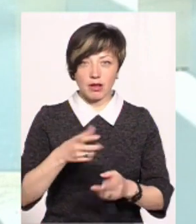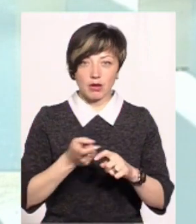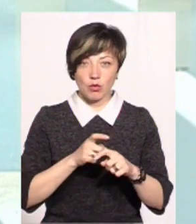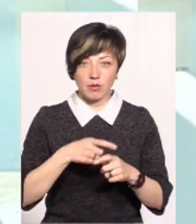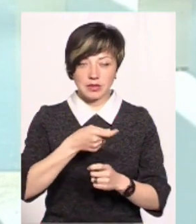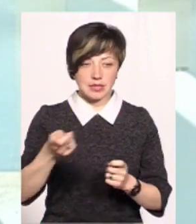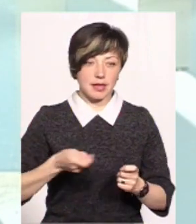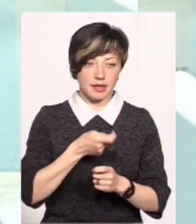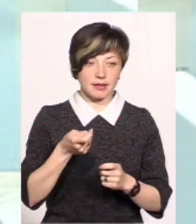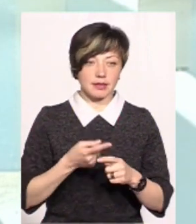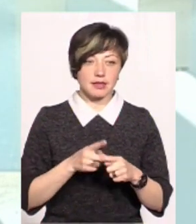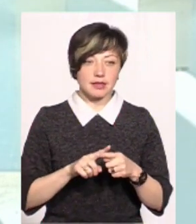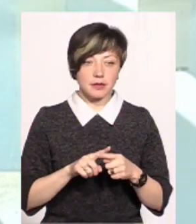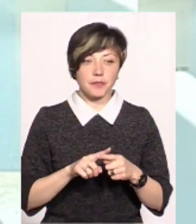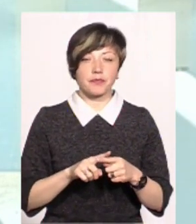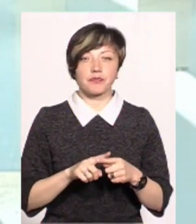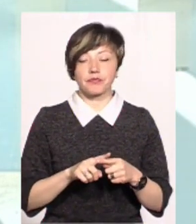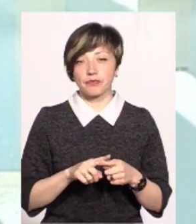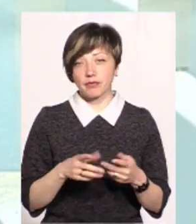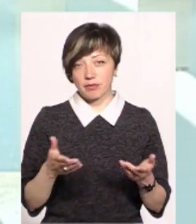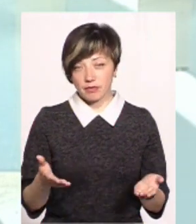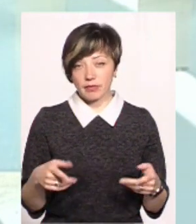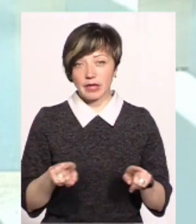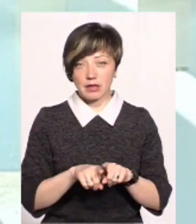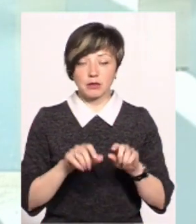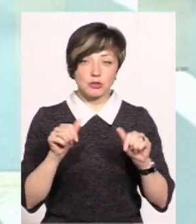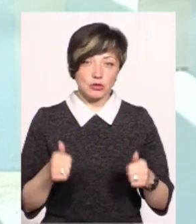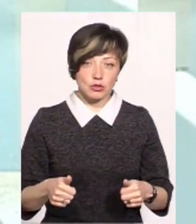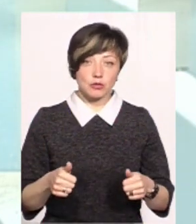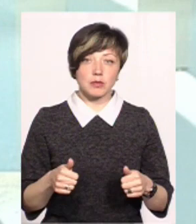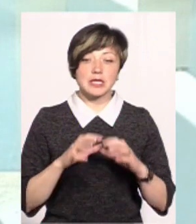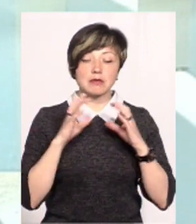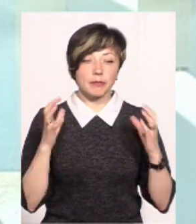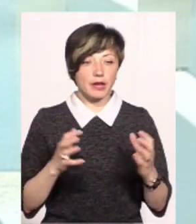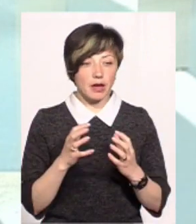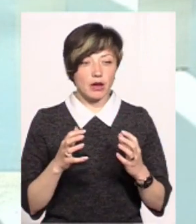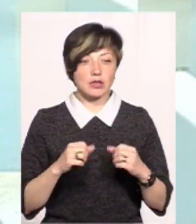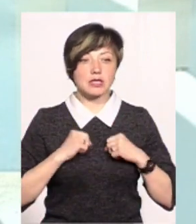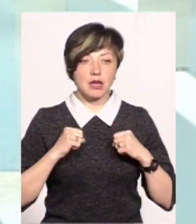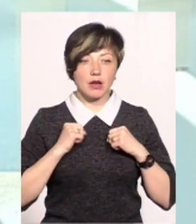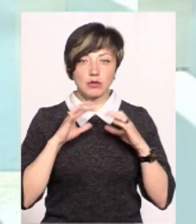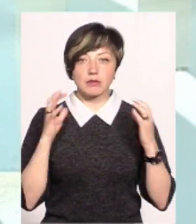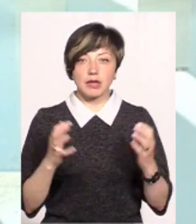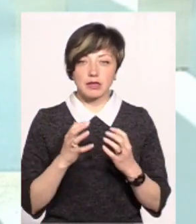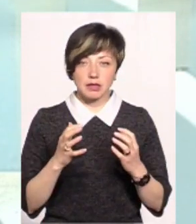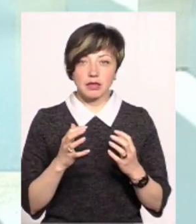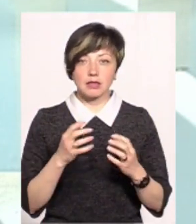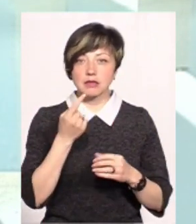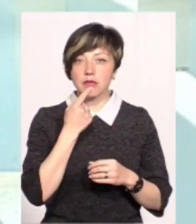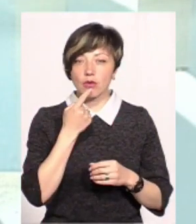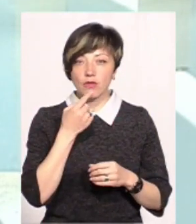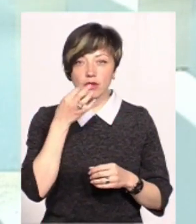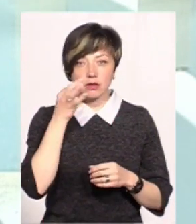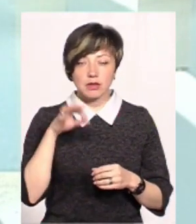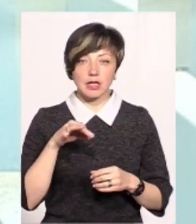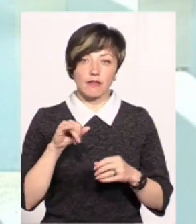свіжа, закрита. Тому таким чином вони її зберігають, стараються зберегти її і смакові